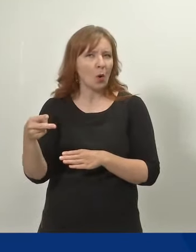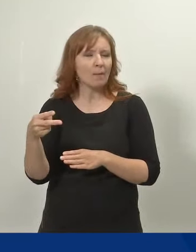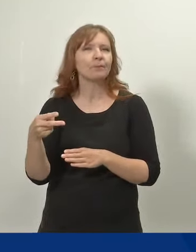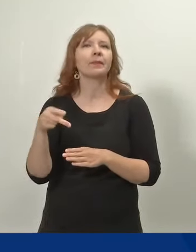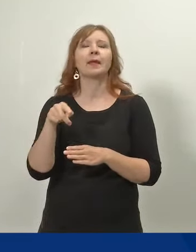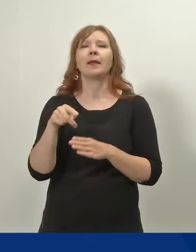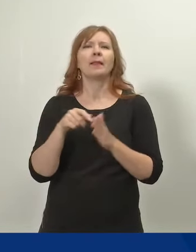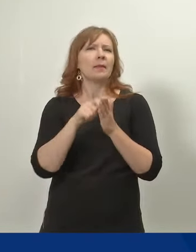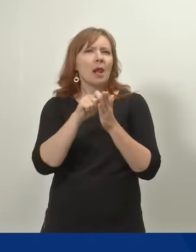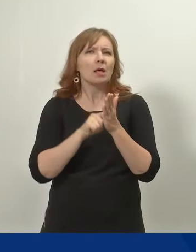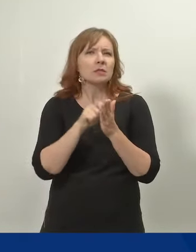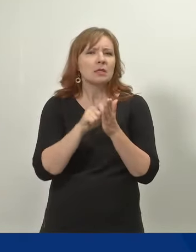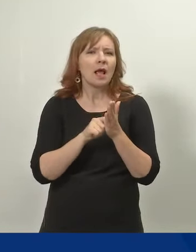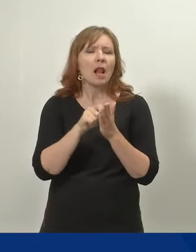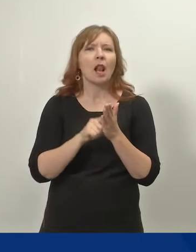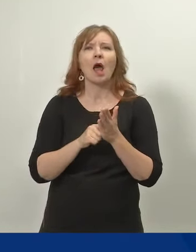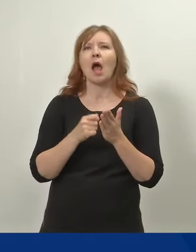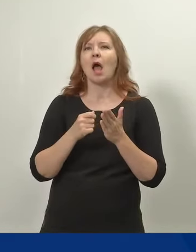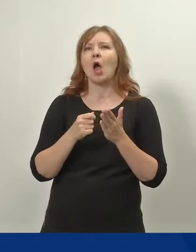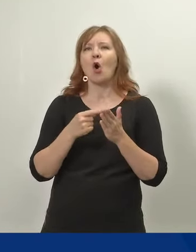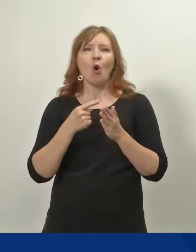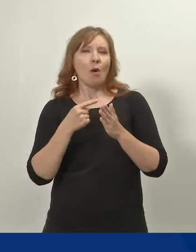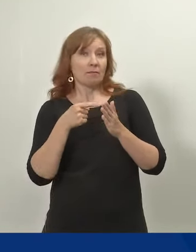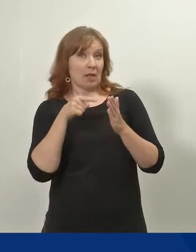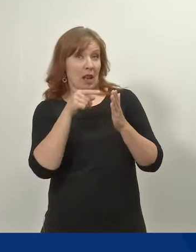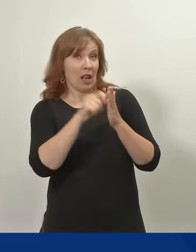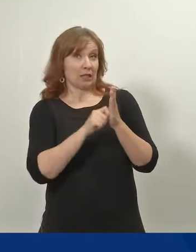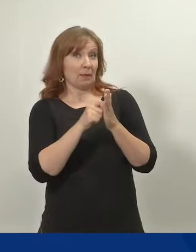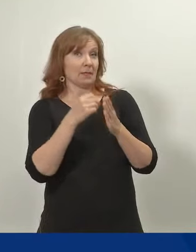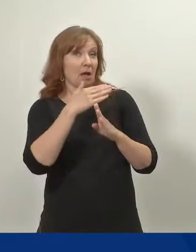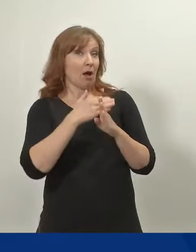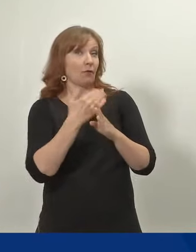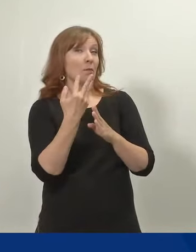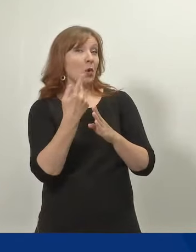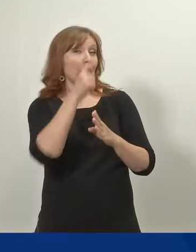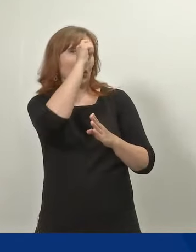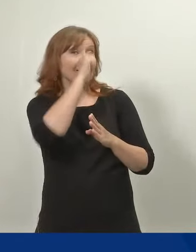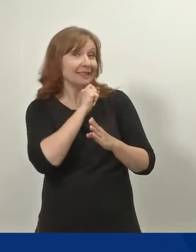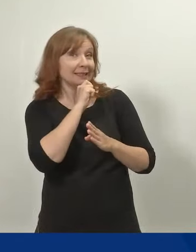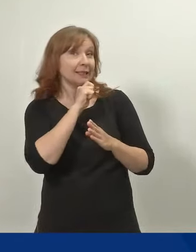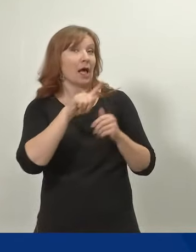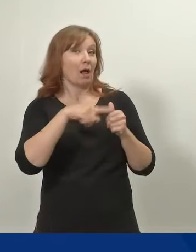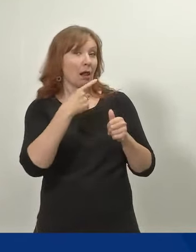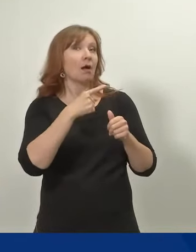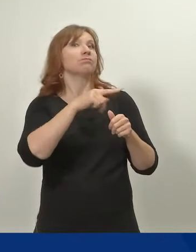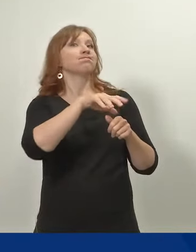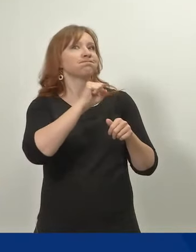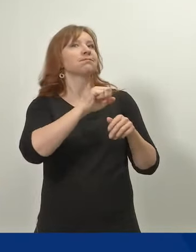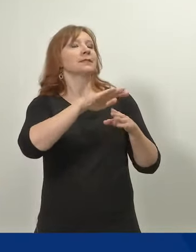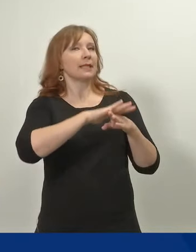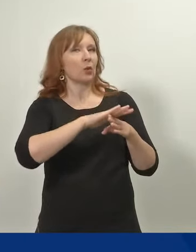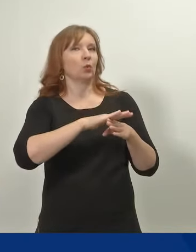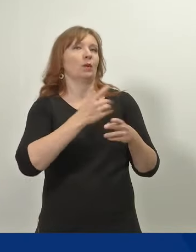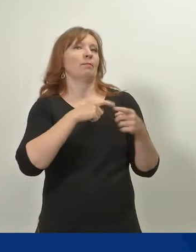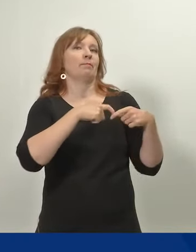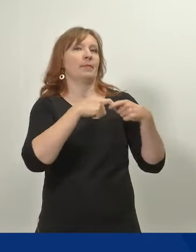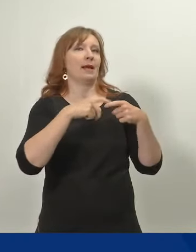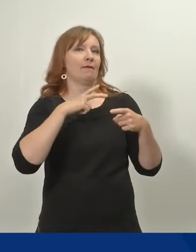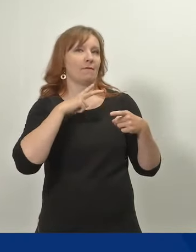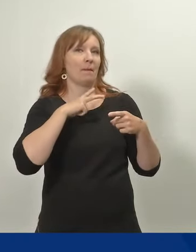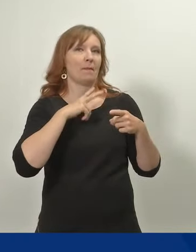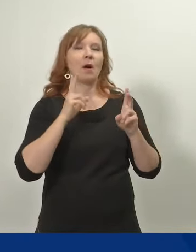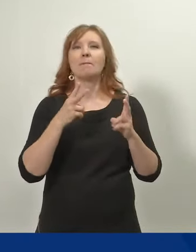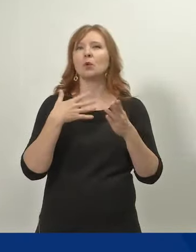laskelmassa, niin kuinka monen isän on arvioitu käyttöön perhevapaita? Minkälaiset ovat tämän uudistuksen